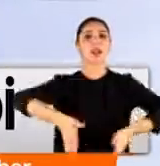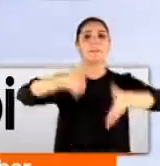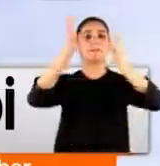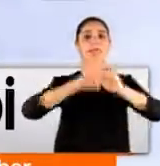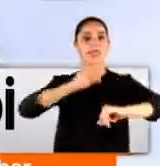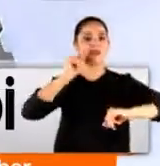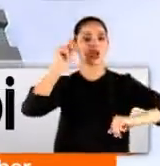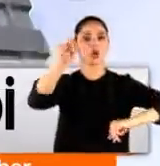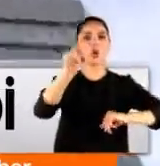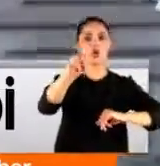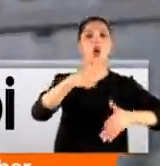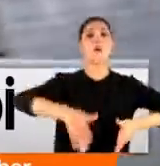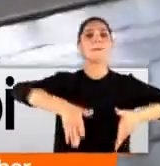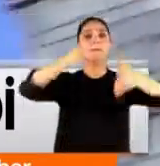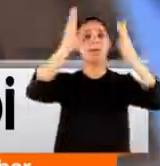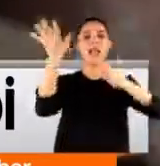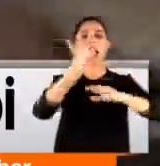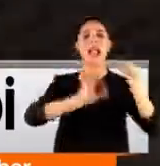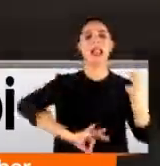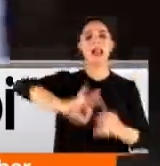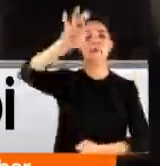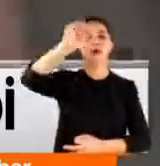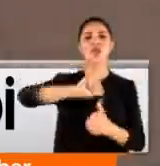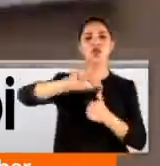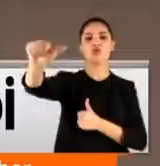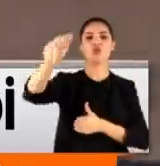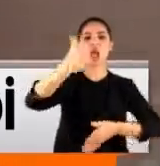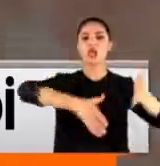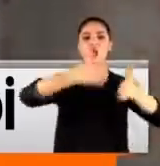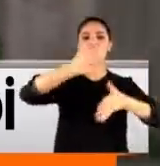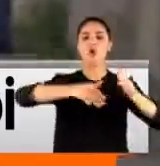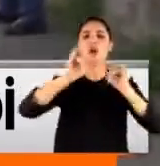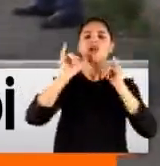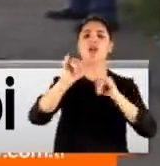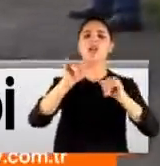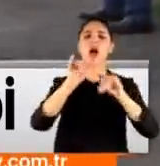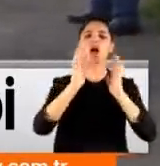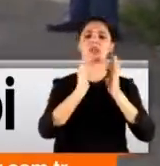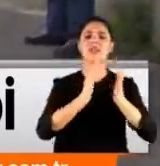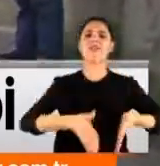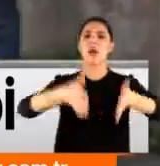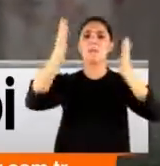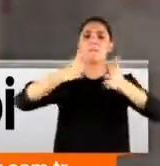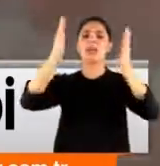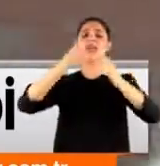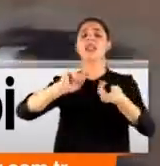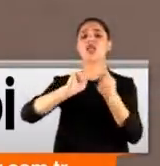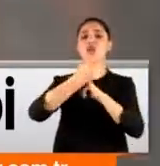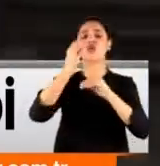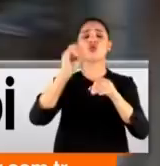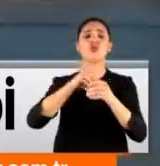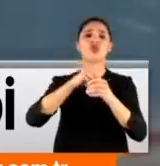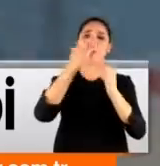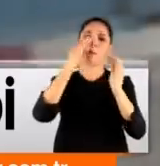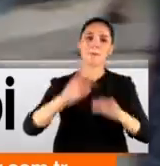tanesini görüyorsunuz. O binanın 50 metre uzağındaki sokaktaysa hala onlarca bina kentsel dönüşüm